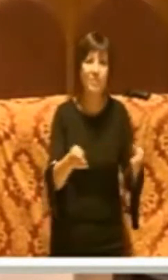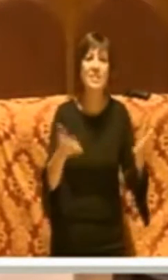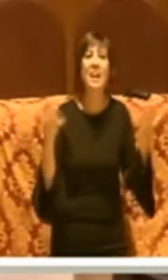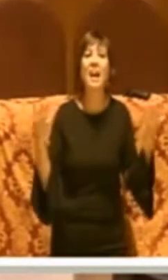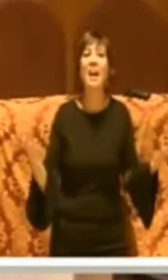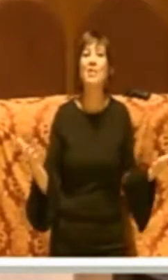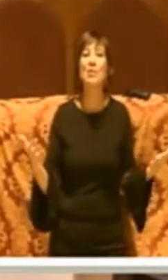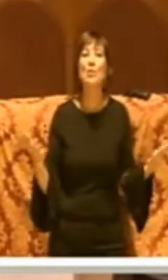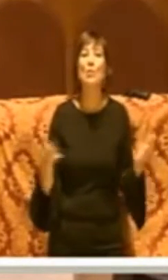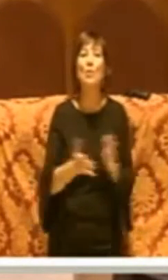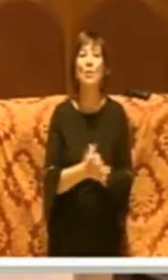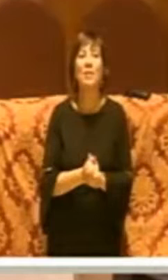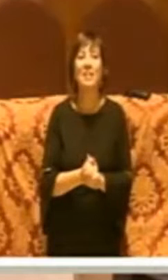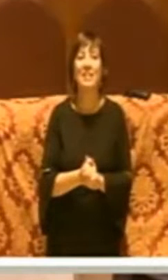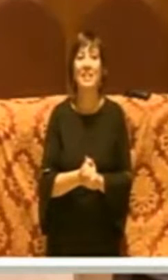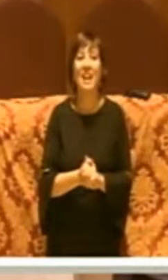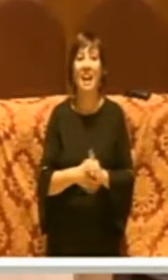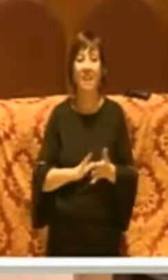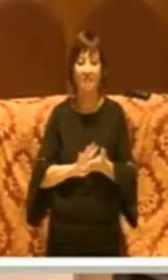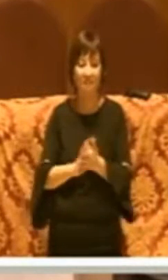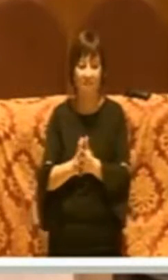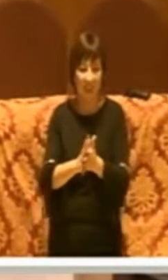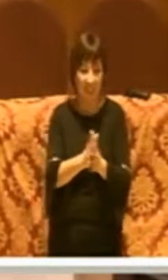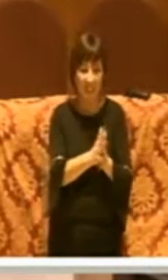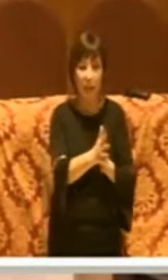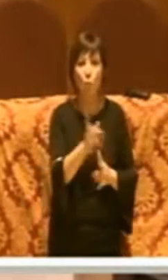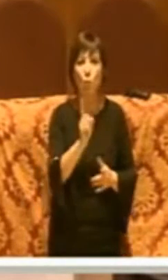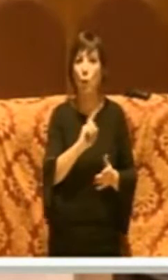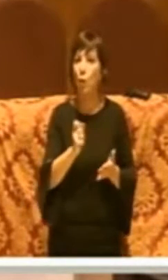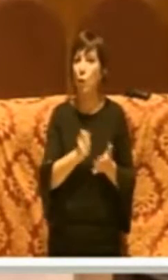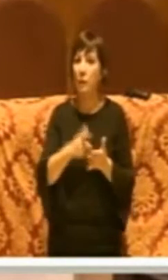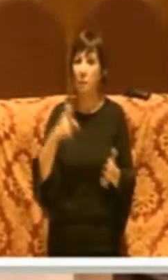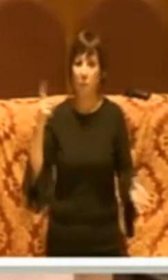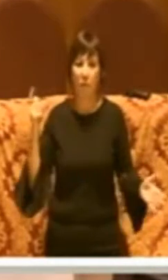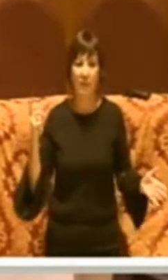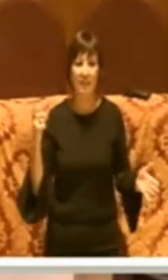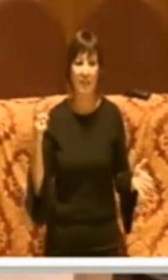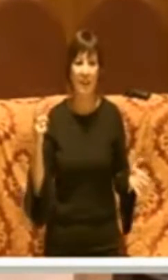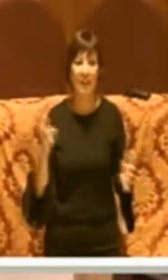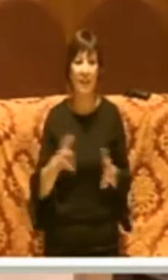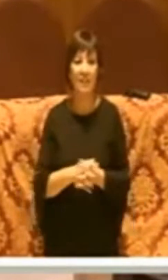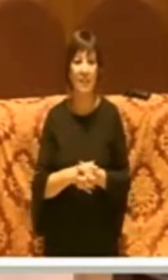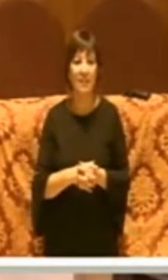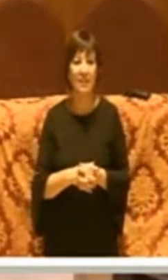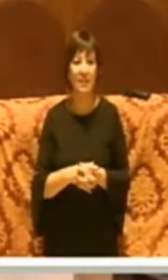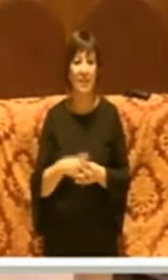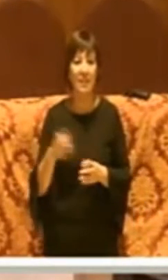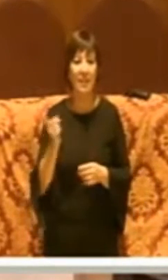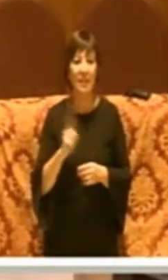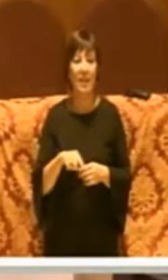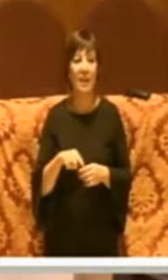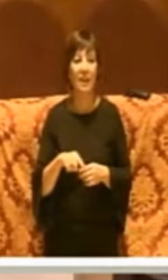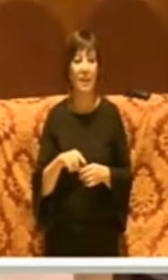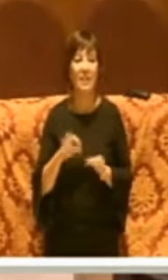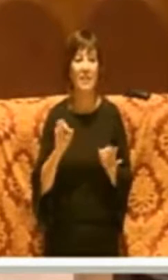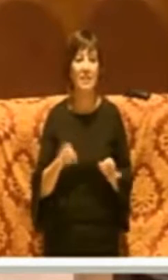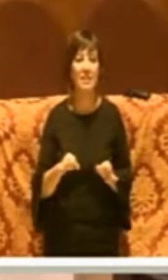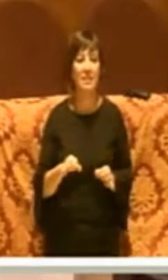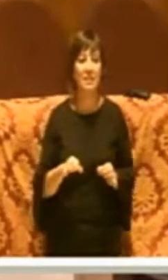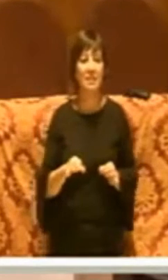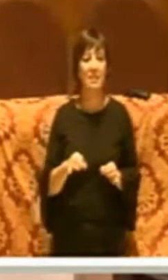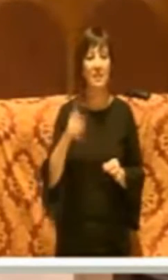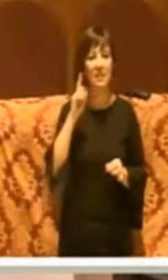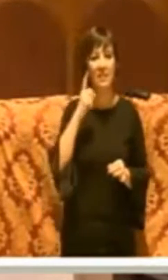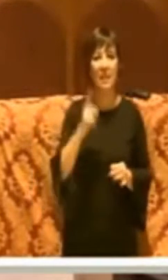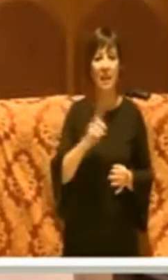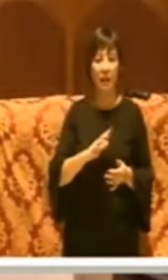fresature non importanti, e quindi sicuramente se la